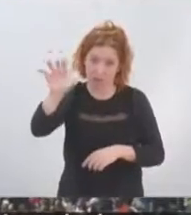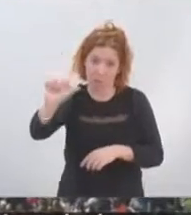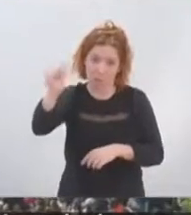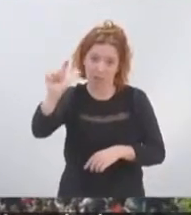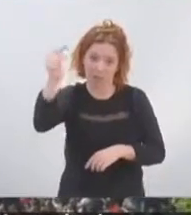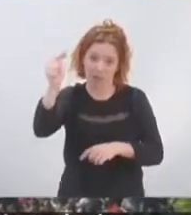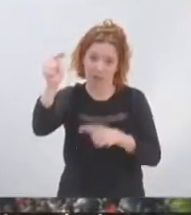Merci.